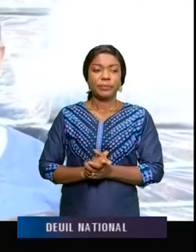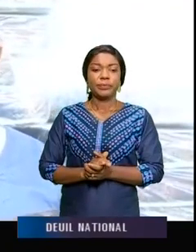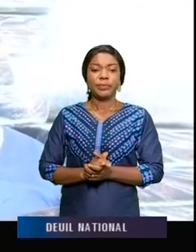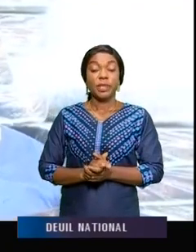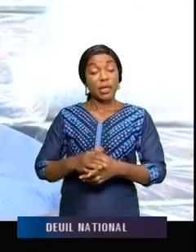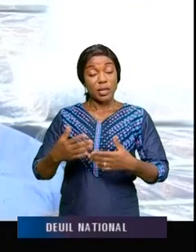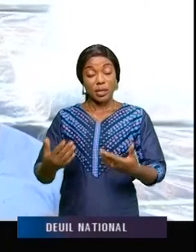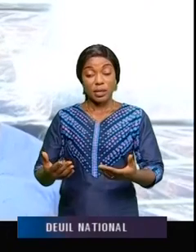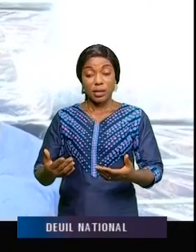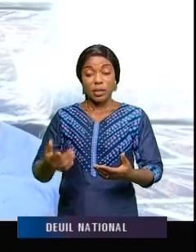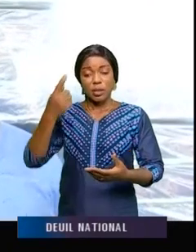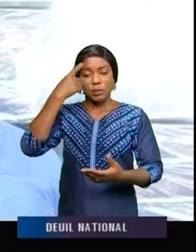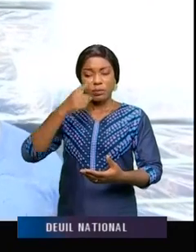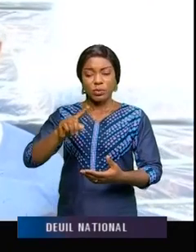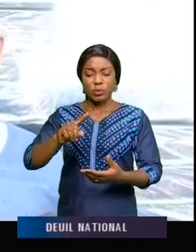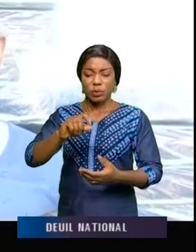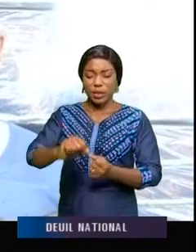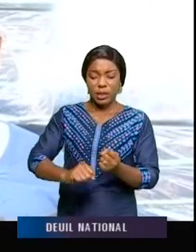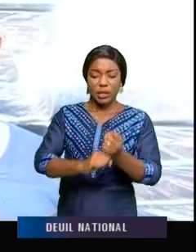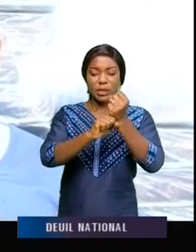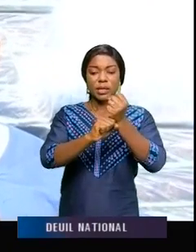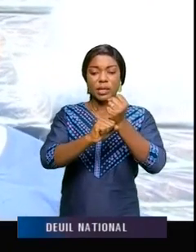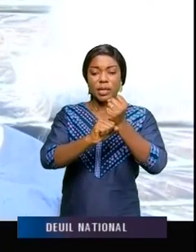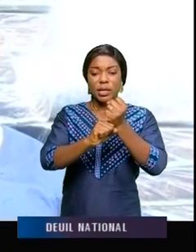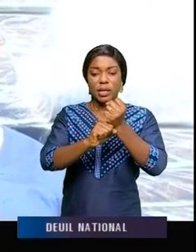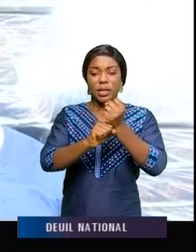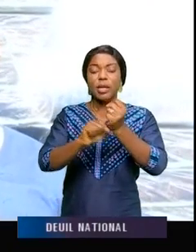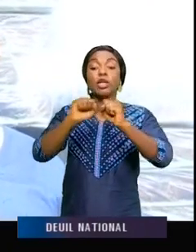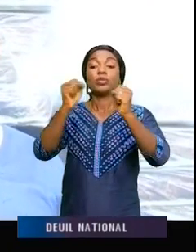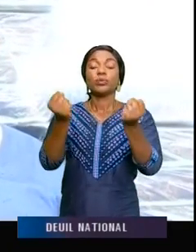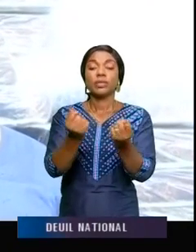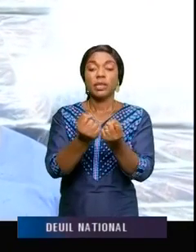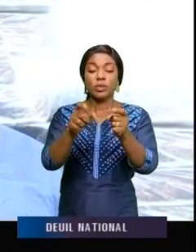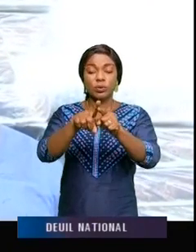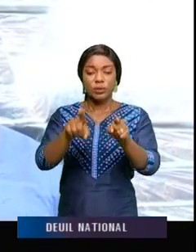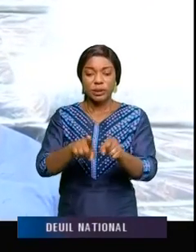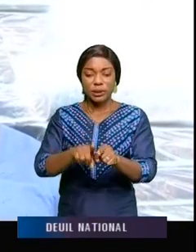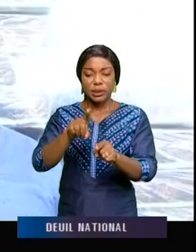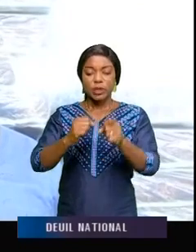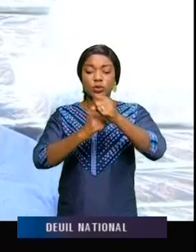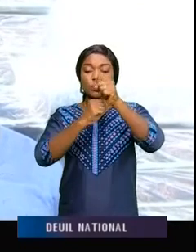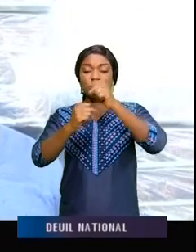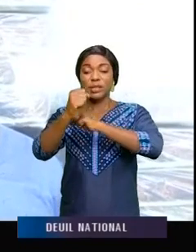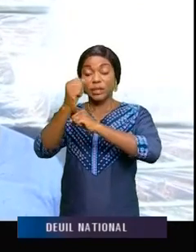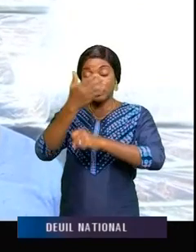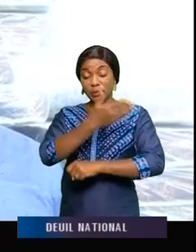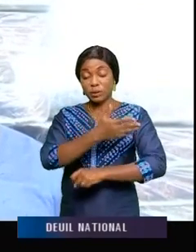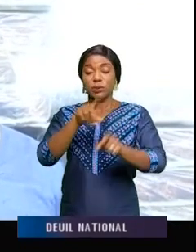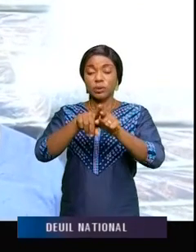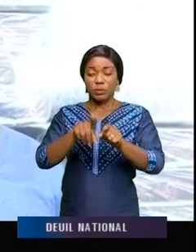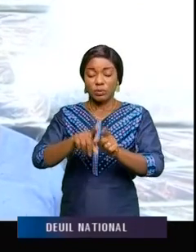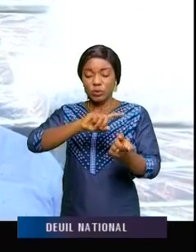social, et c'est l'amélioration de la santé, n'est-ce pas, de nos populations. C'est l